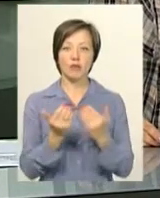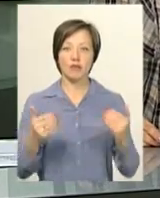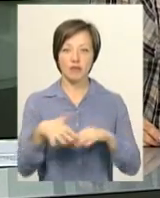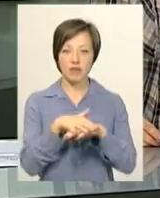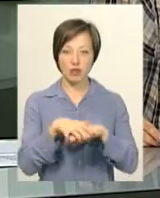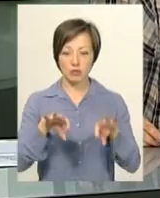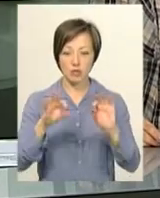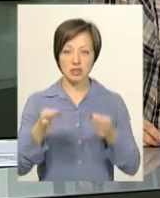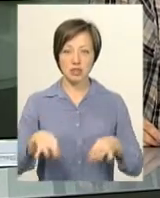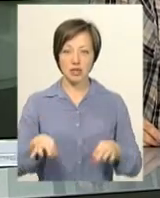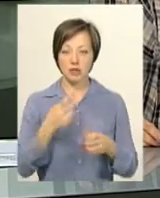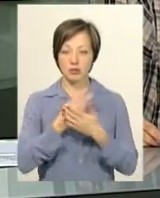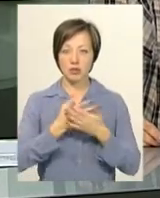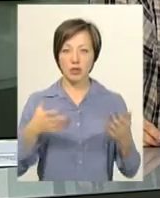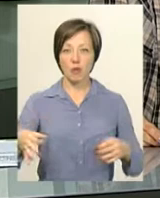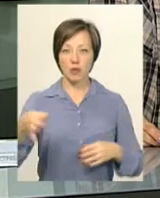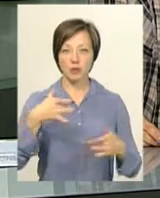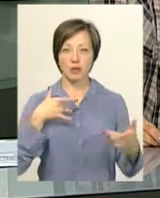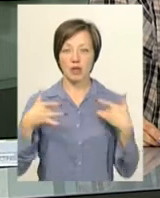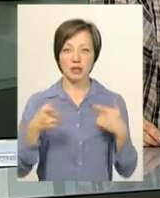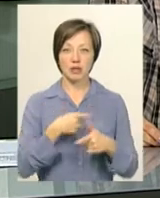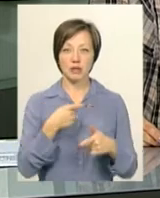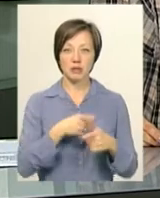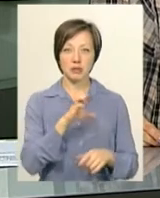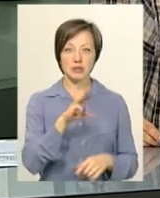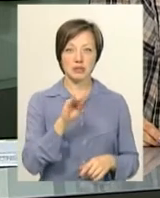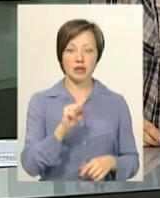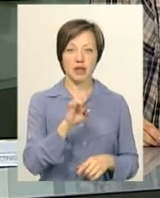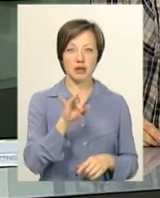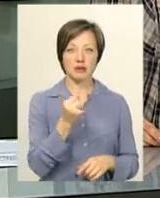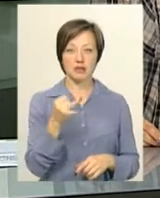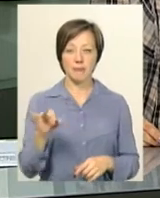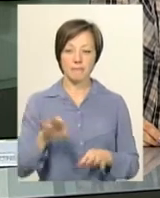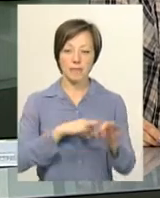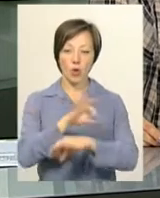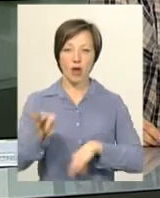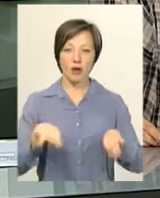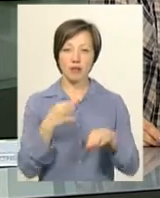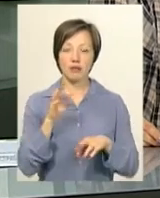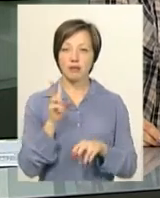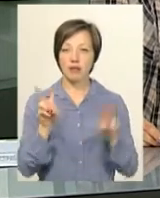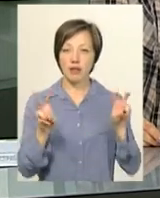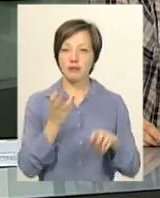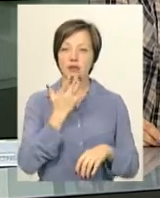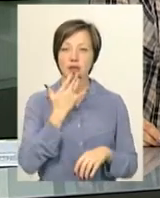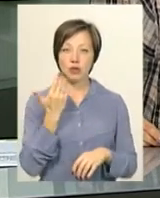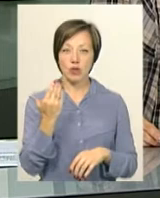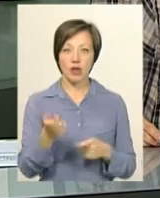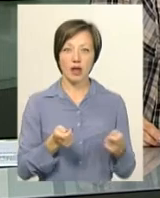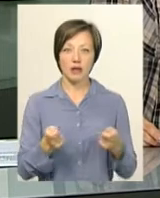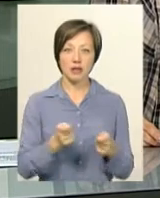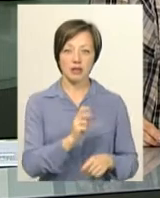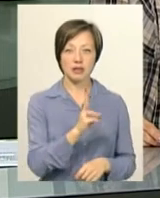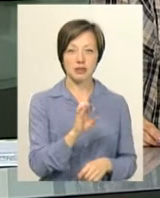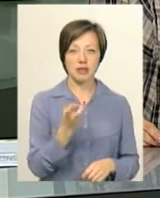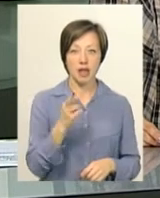презентують в обласному музикно-драматичному театрі імені Михайла Старицького. Проект має назву «Нація», його керівник – Ксенія Малюкова. За